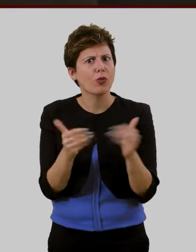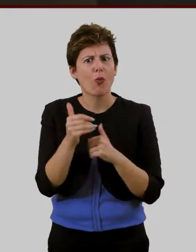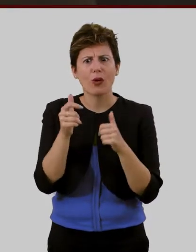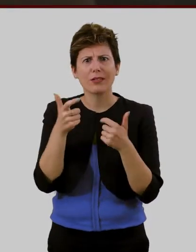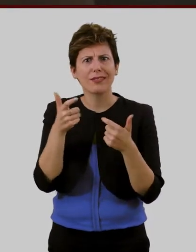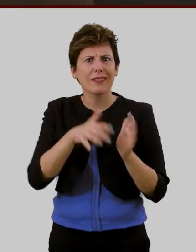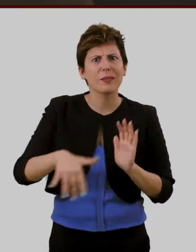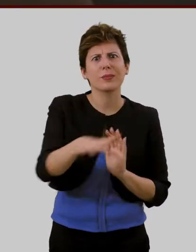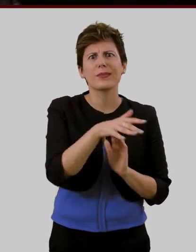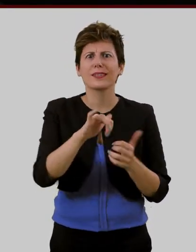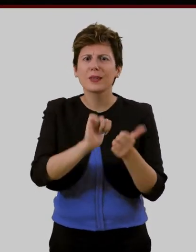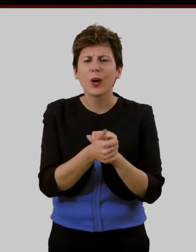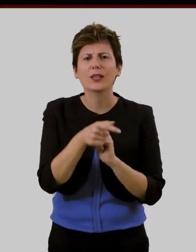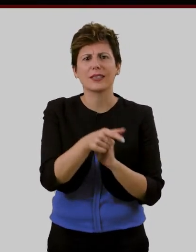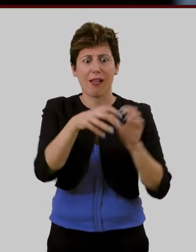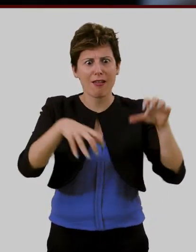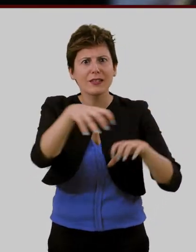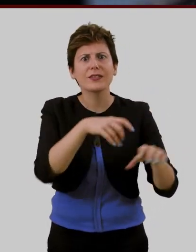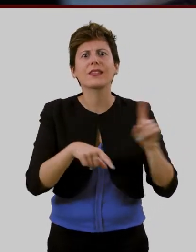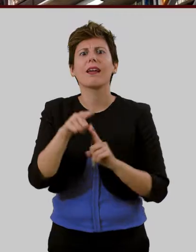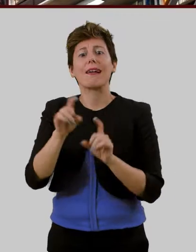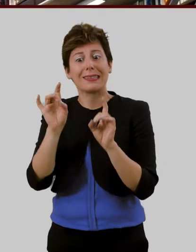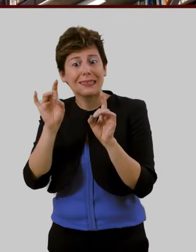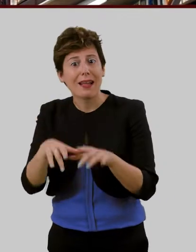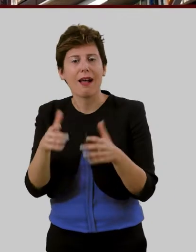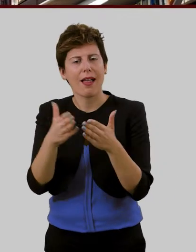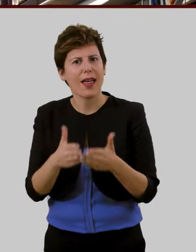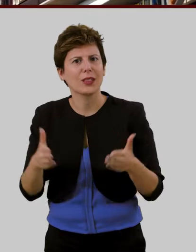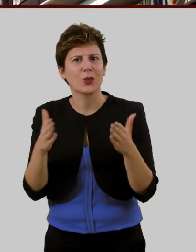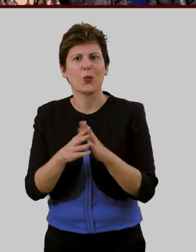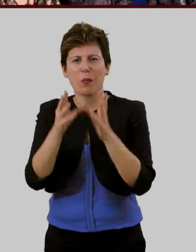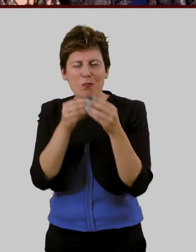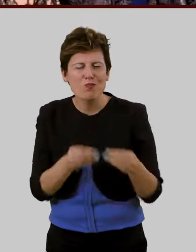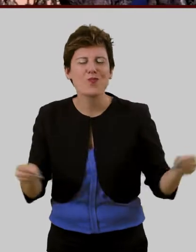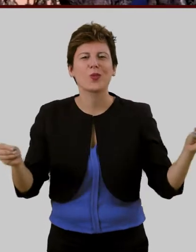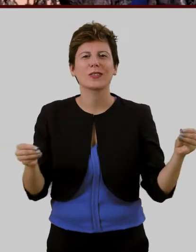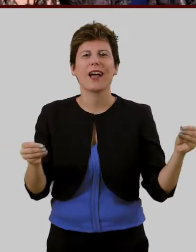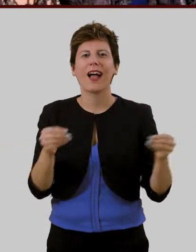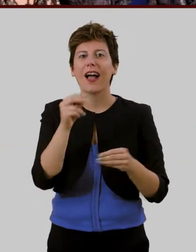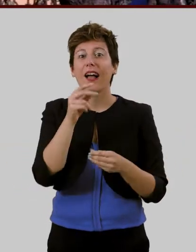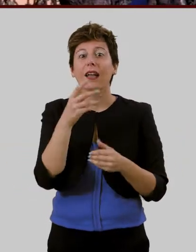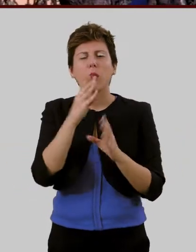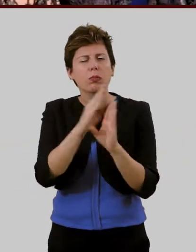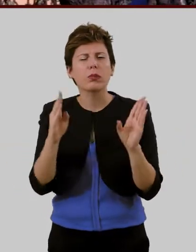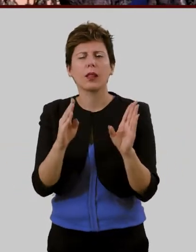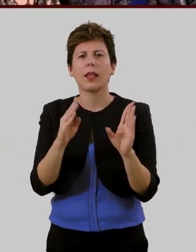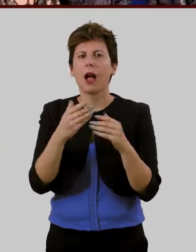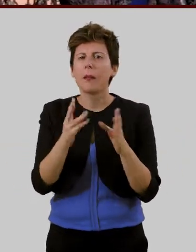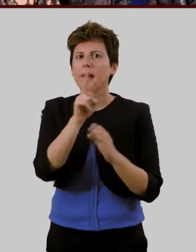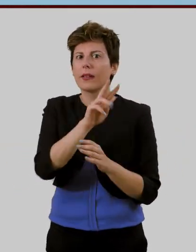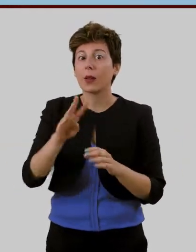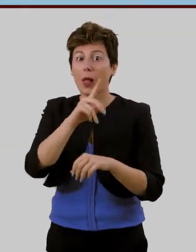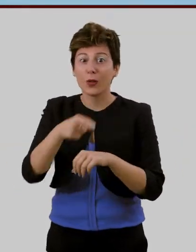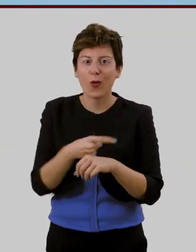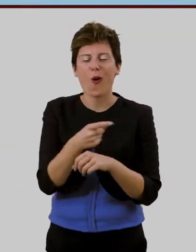musei sale lettura biblioteche aperte h24 gli spazi all'aperto e luoghi di condivisione il tutto